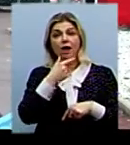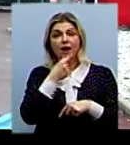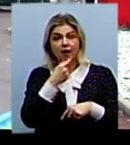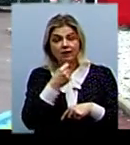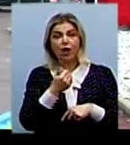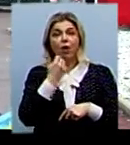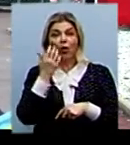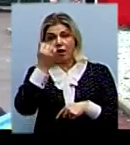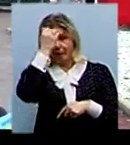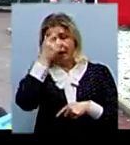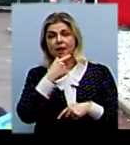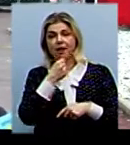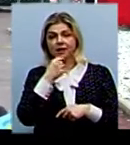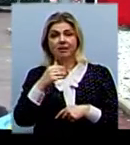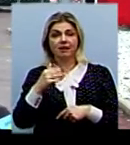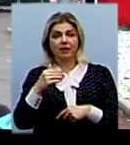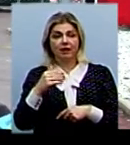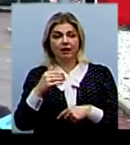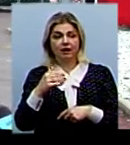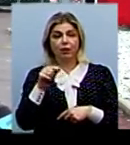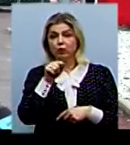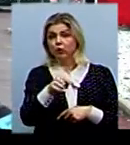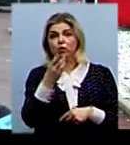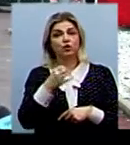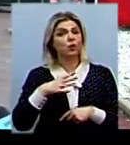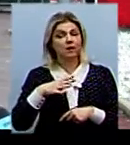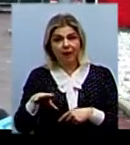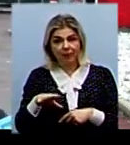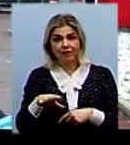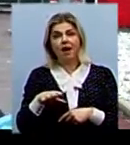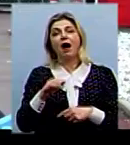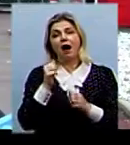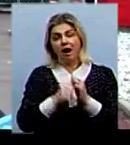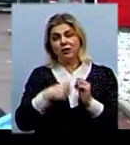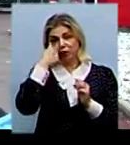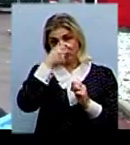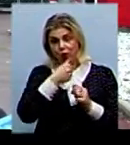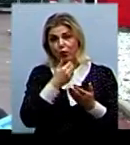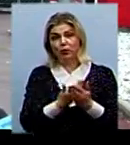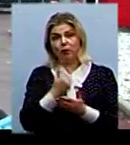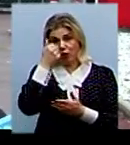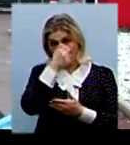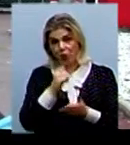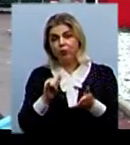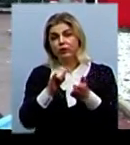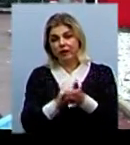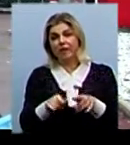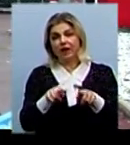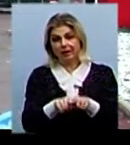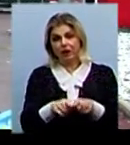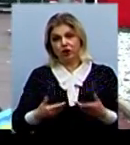пам'ятника Леніна великого тут ще не було, кожного року, кожного нового року встановлювали таку